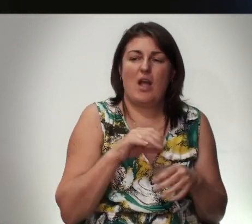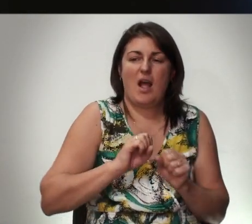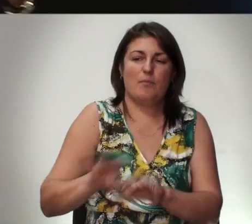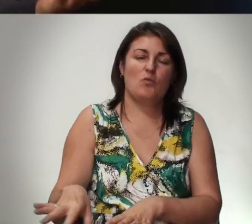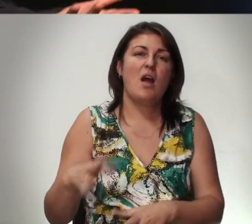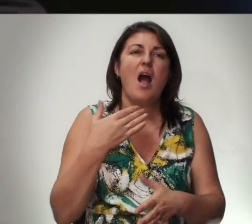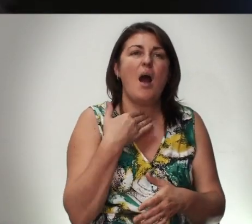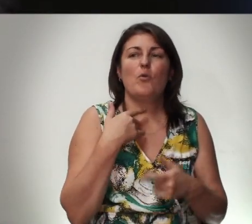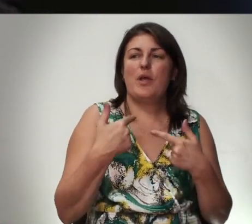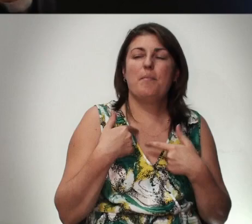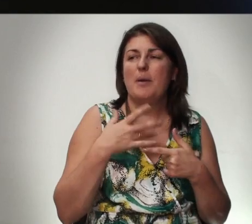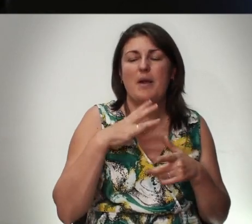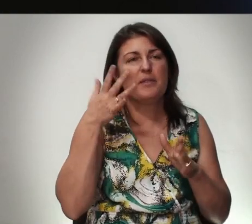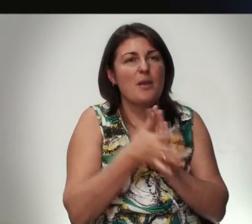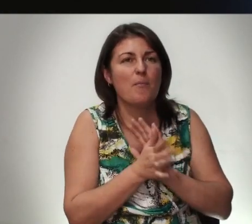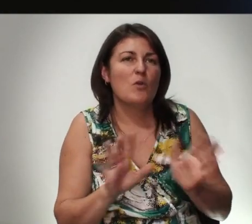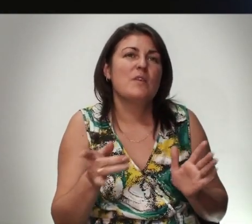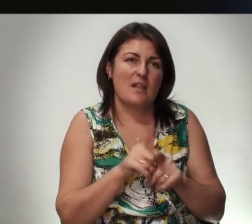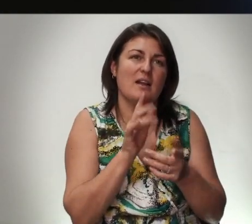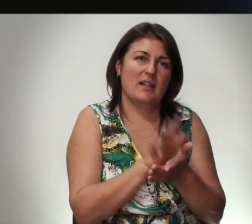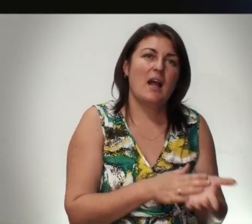Как Будто Мы Не Понят И Так И Далее